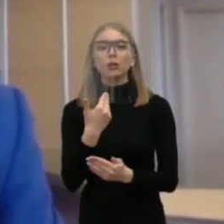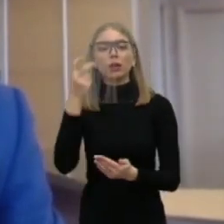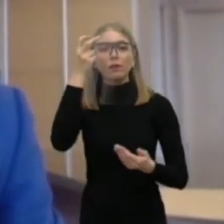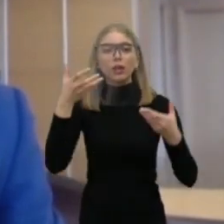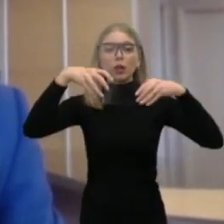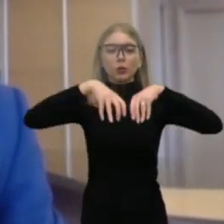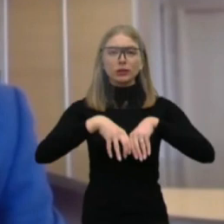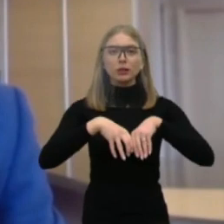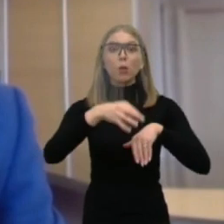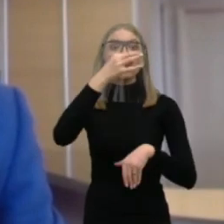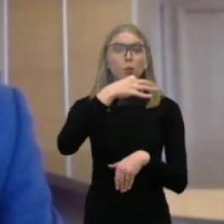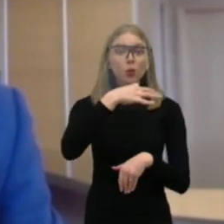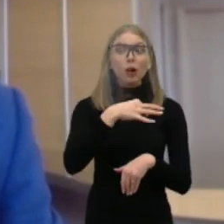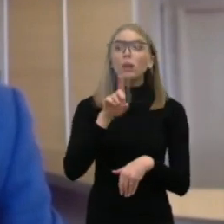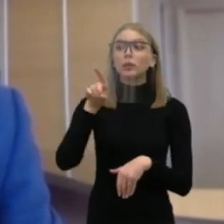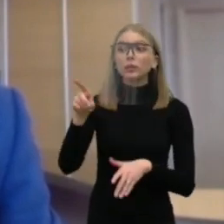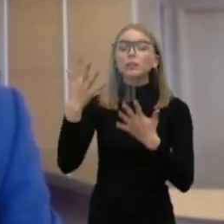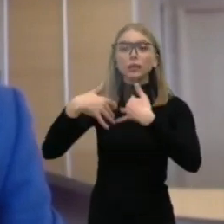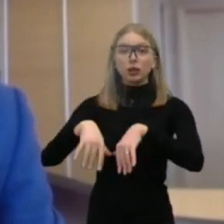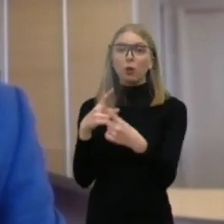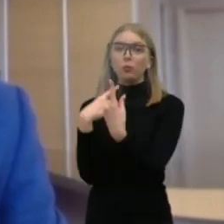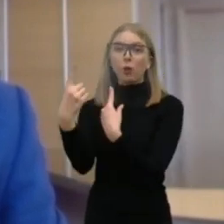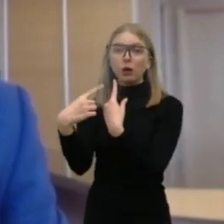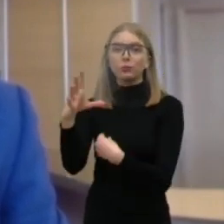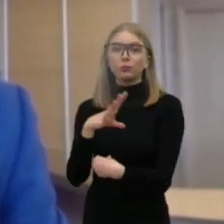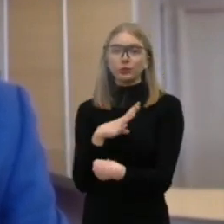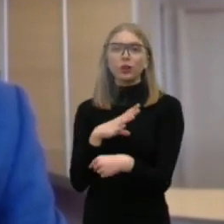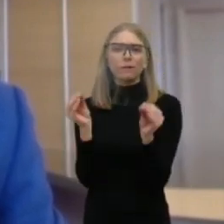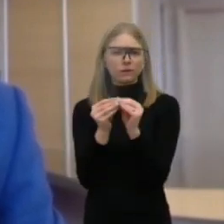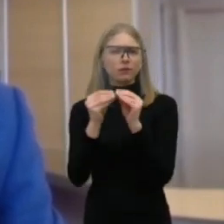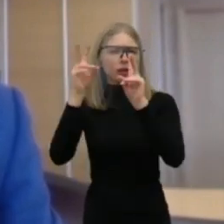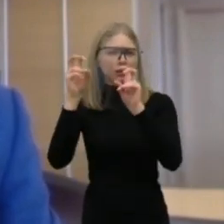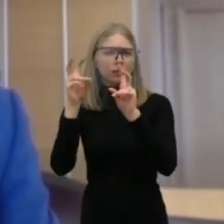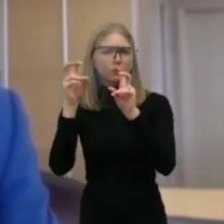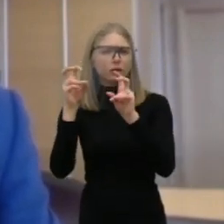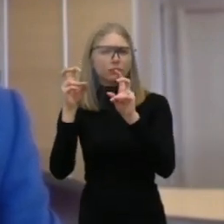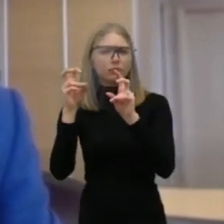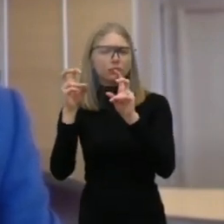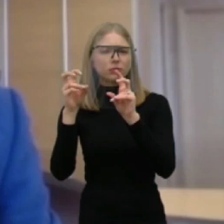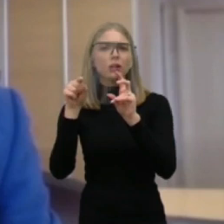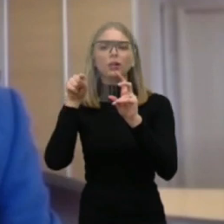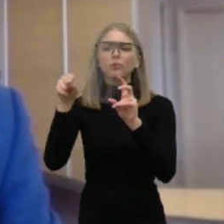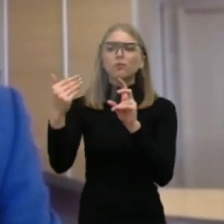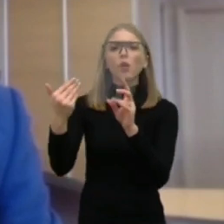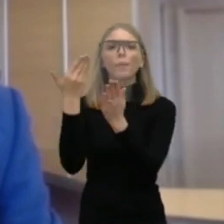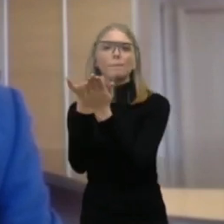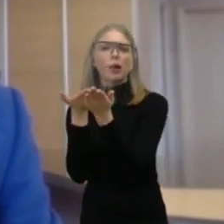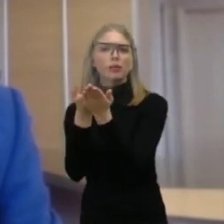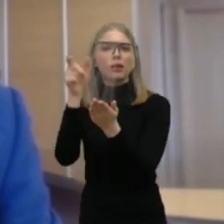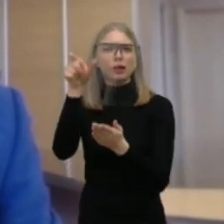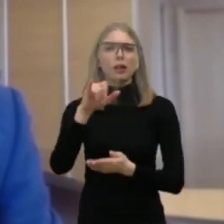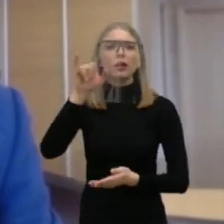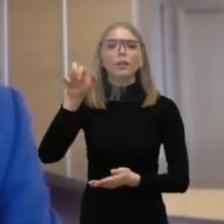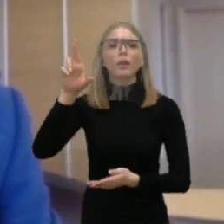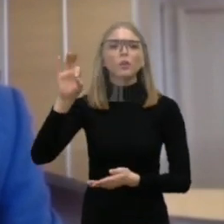kalbėjom apie tas pačias temas, kurias prezidento patarėjas Jaroslavas Neverovičius